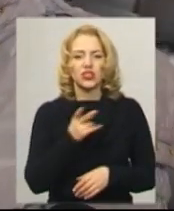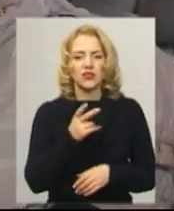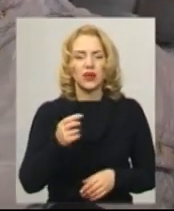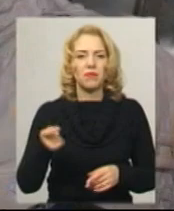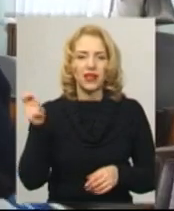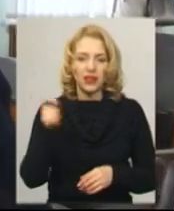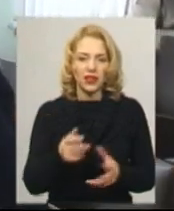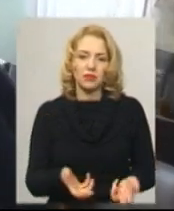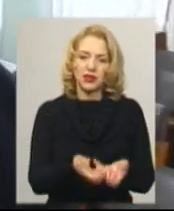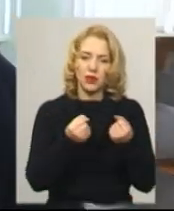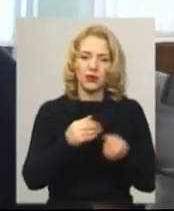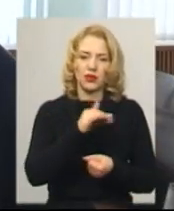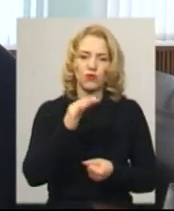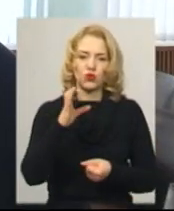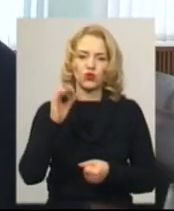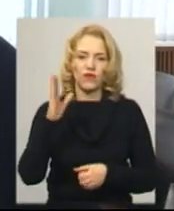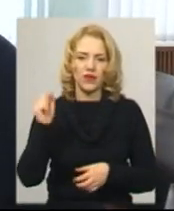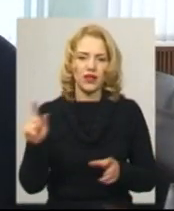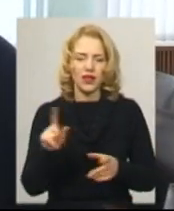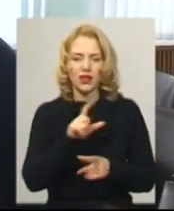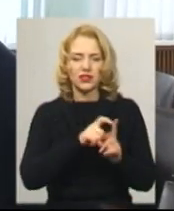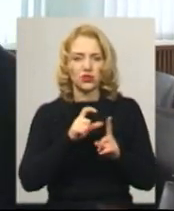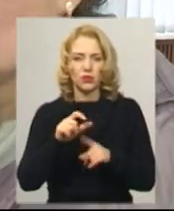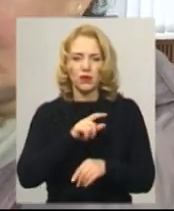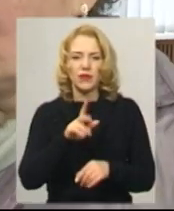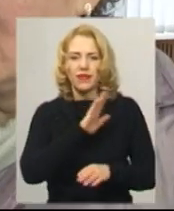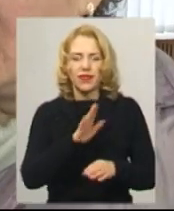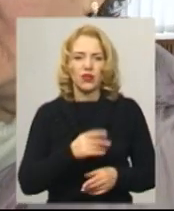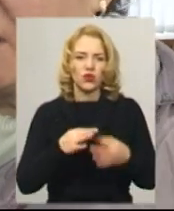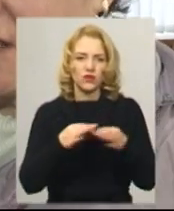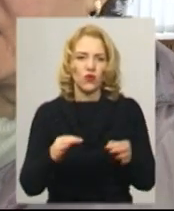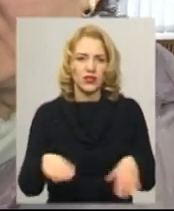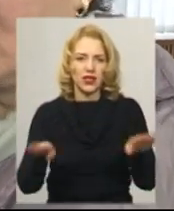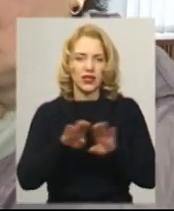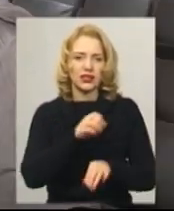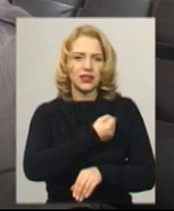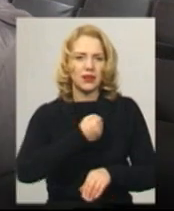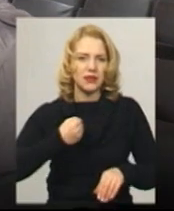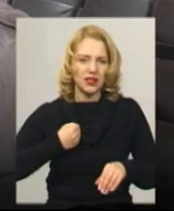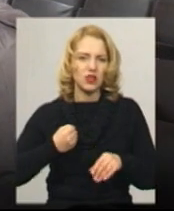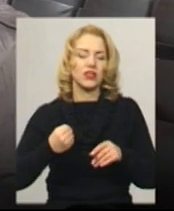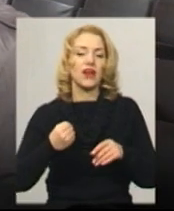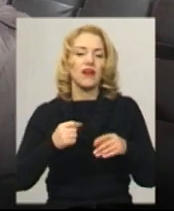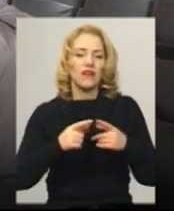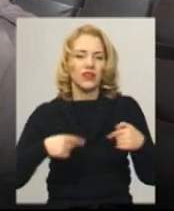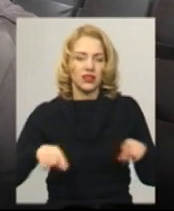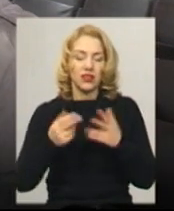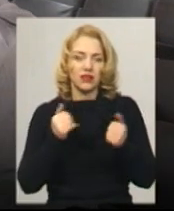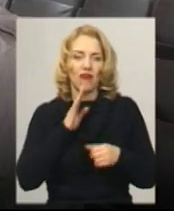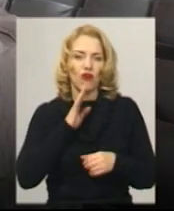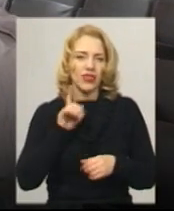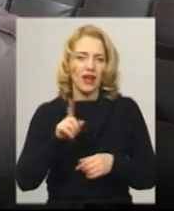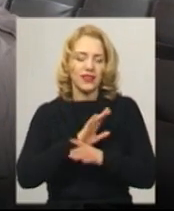підтримати Олену Фурсову, яка, за словами Тетяни Построєнко, не дозволила закрити терапевтичне відділення в селі Підгірна. Вона не дозволила